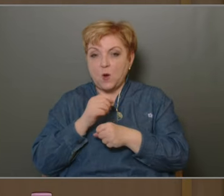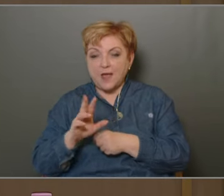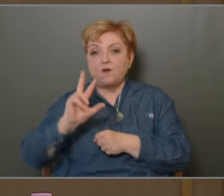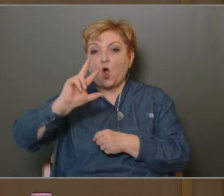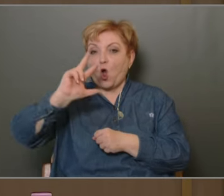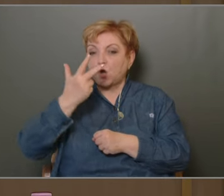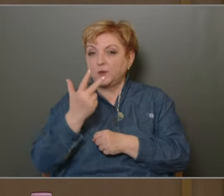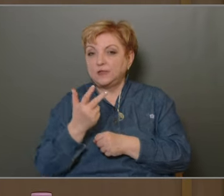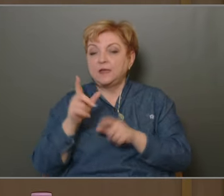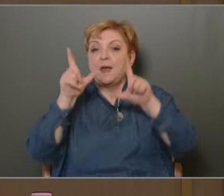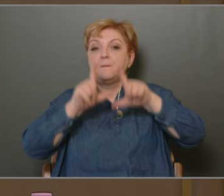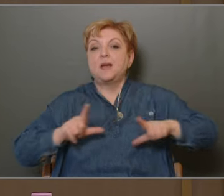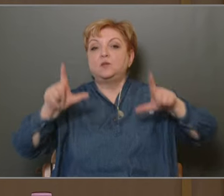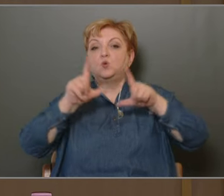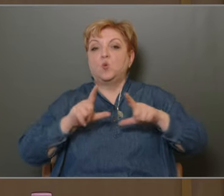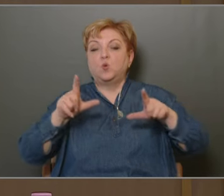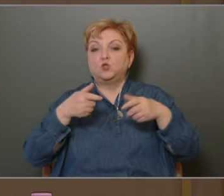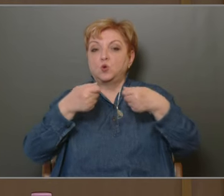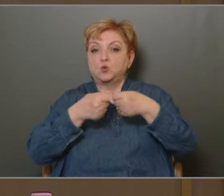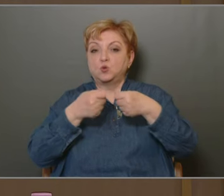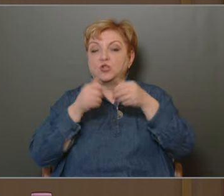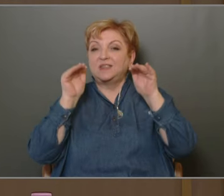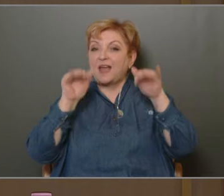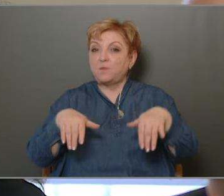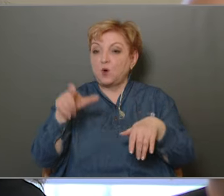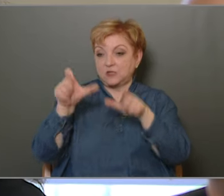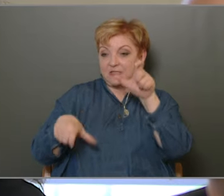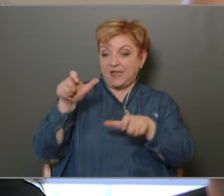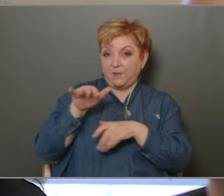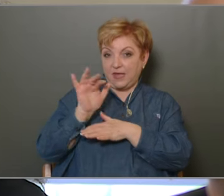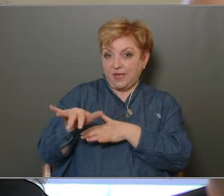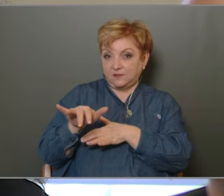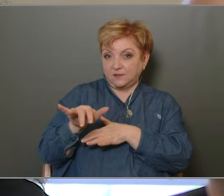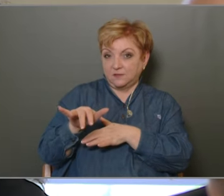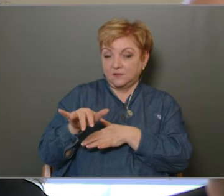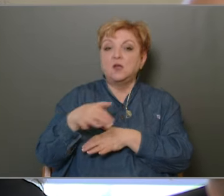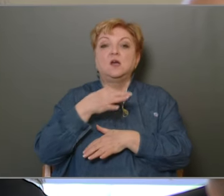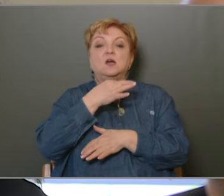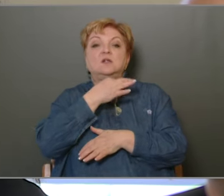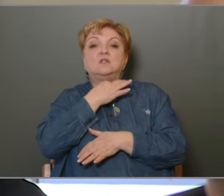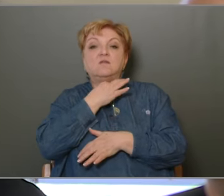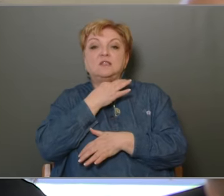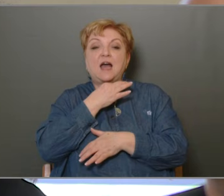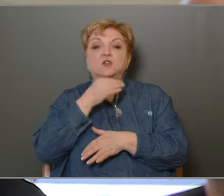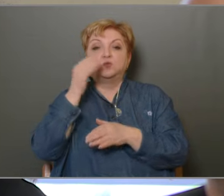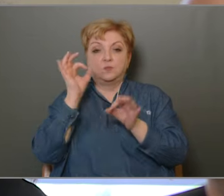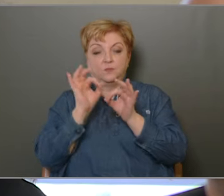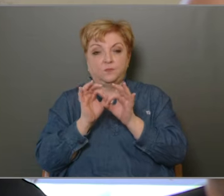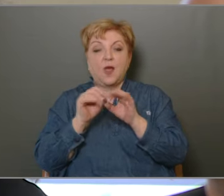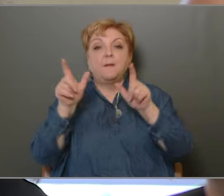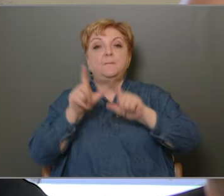a harmadik az, ha a pedagógus közösség támogatja az ő személyét. A szavazás lezajlott, a